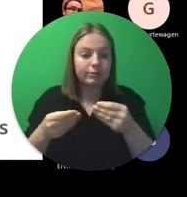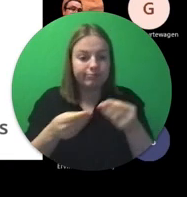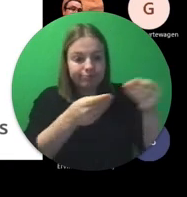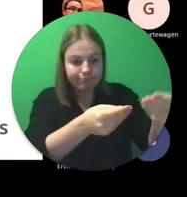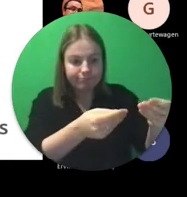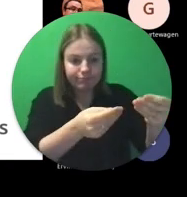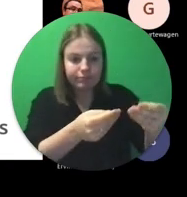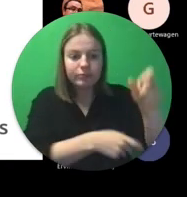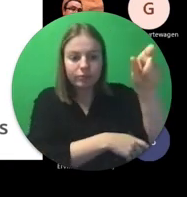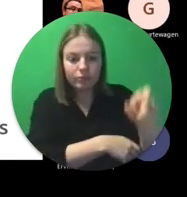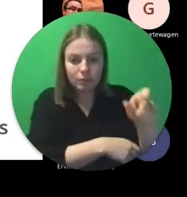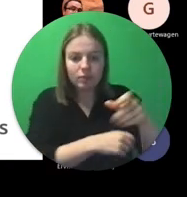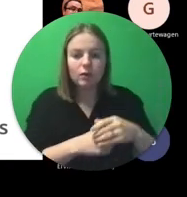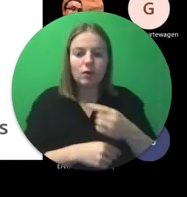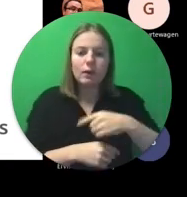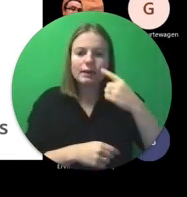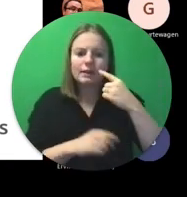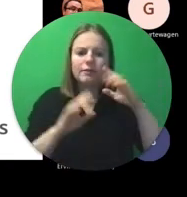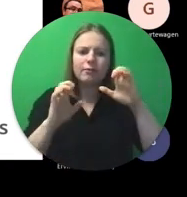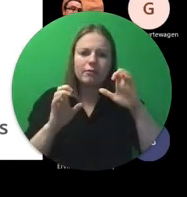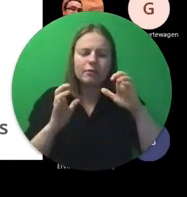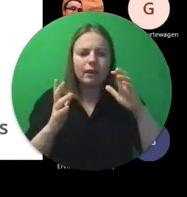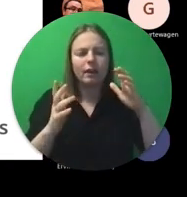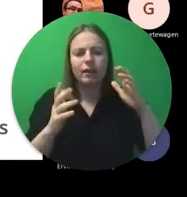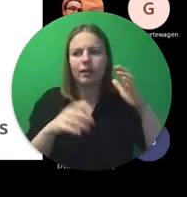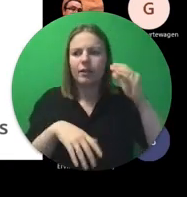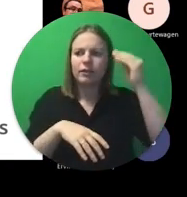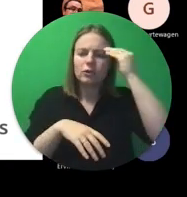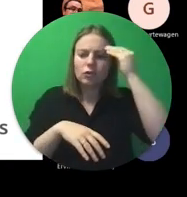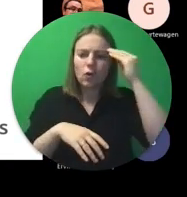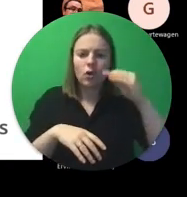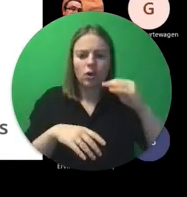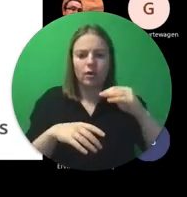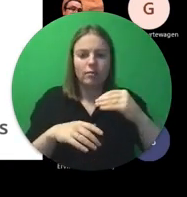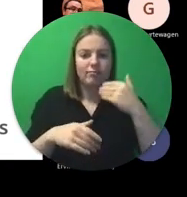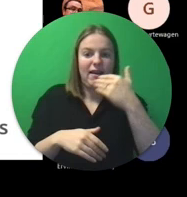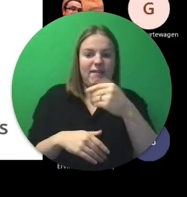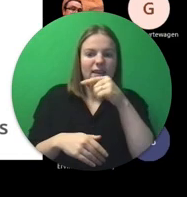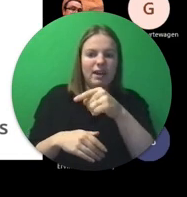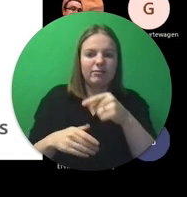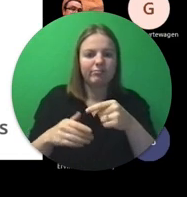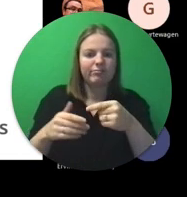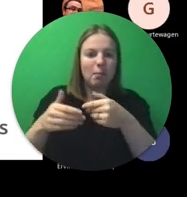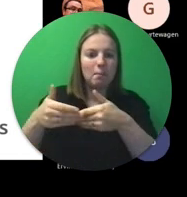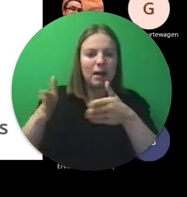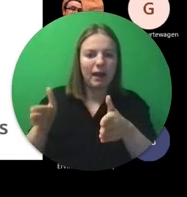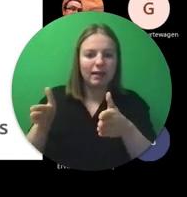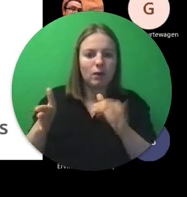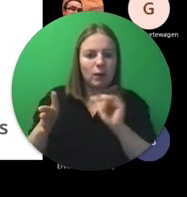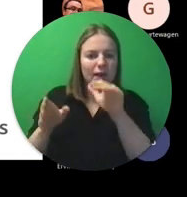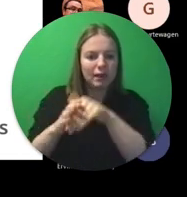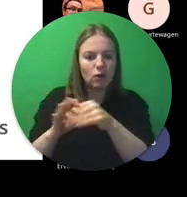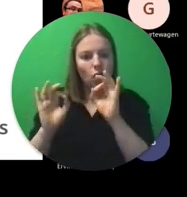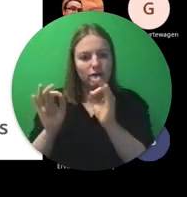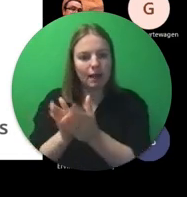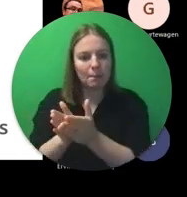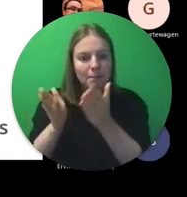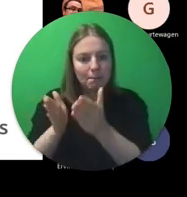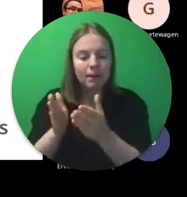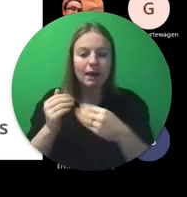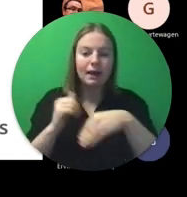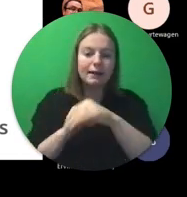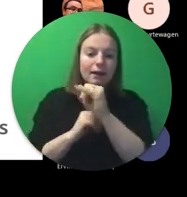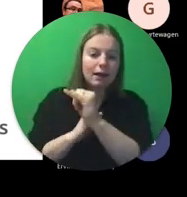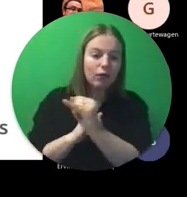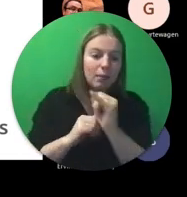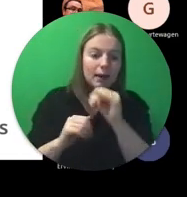We zien dat heel veel scholen uitrekeningspakketten aanvragen. Wat zit er allemaal in? Daar zit een officieel mapje in. Daar zit wat informatie